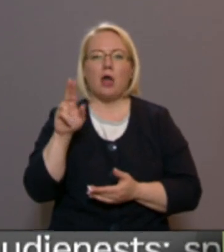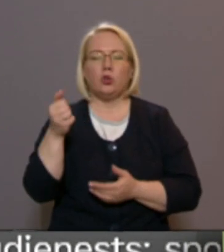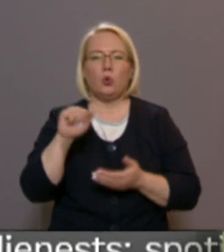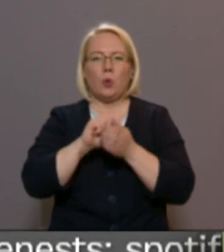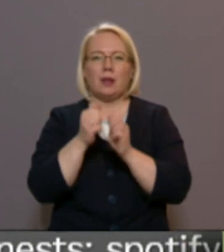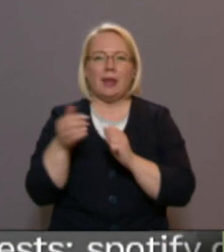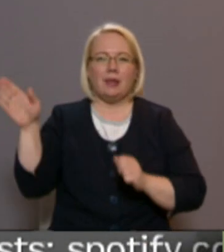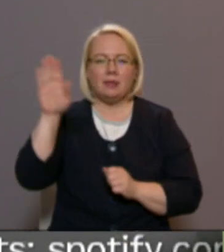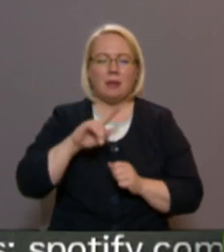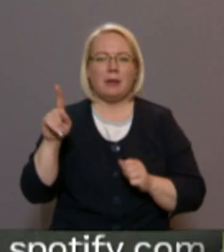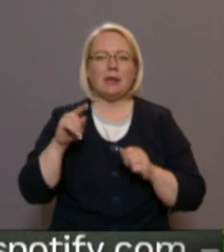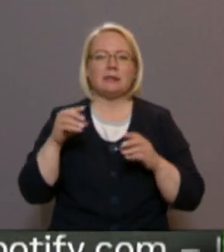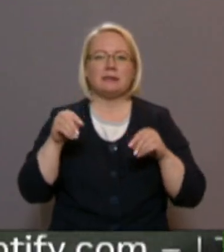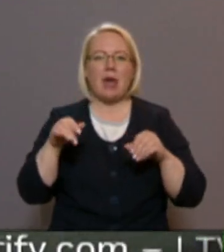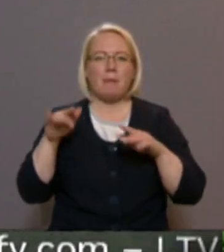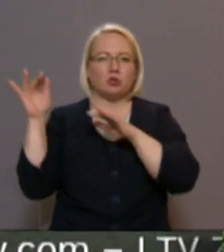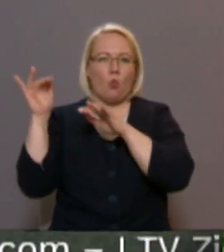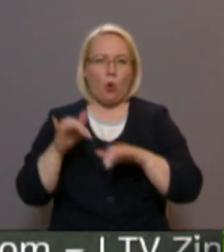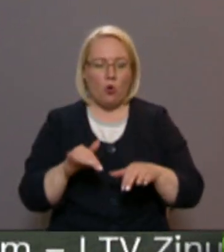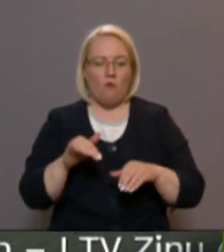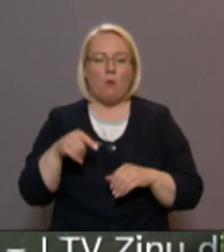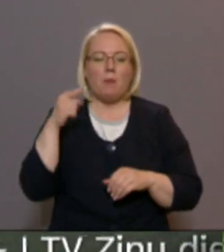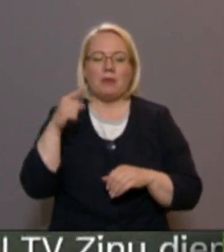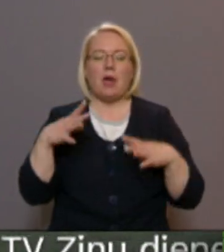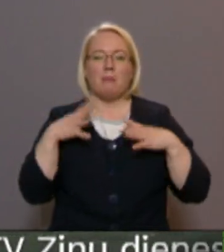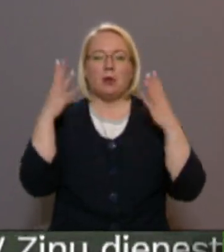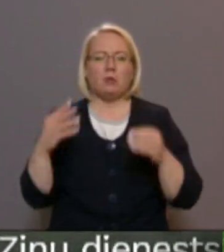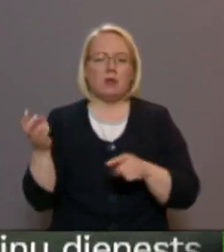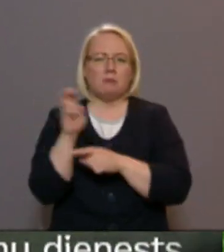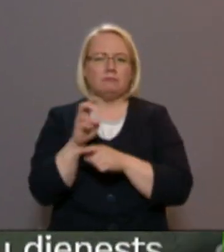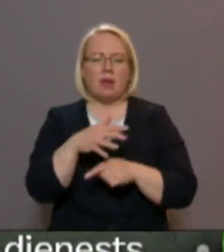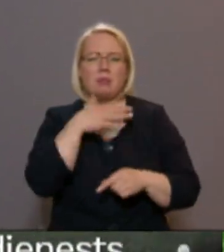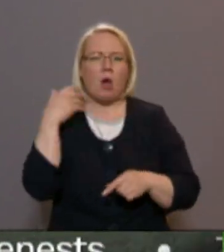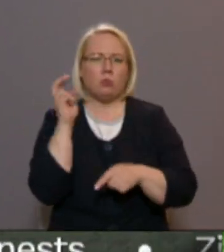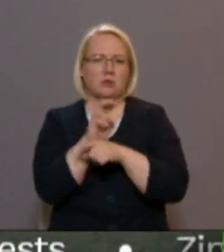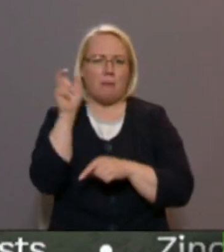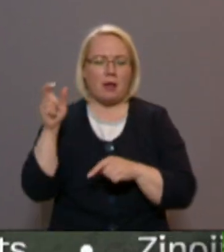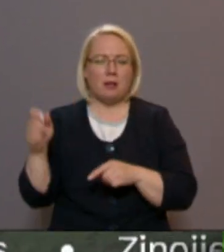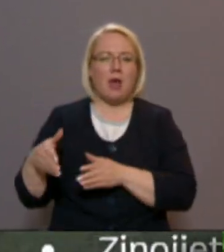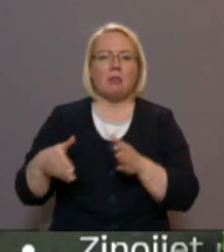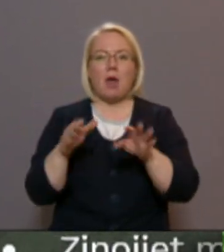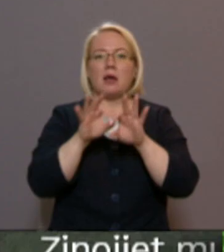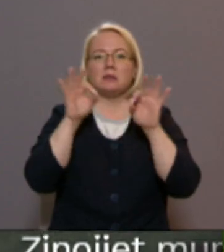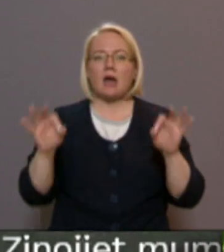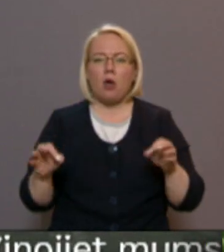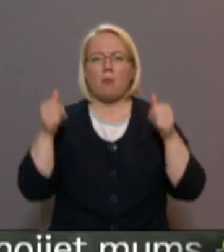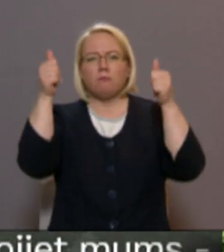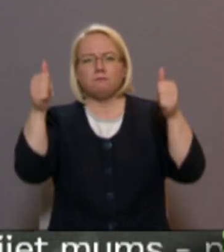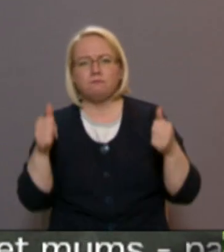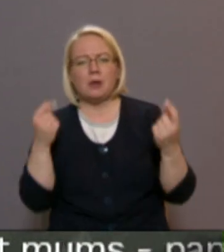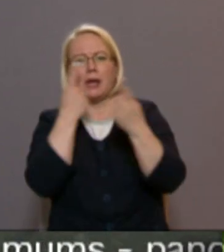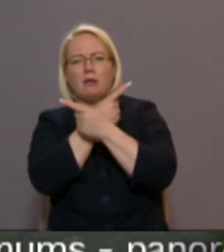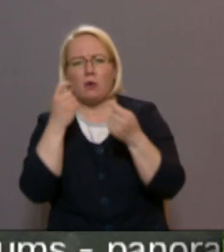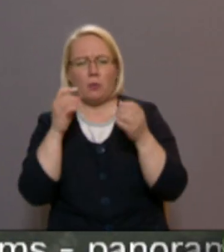izveidojušies zemes nogrūmi. Taču vēl brīvdienās, kad šeit ierodas visvairāk apmeklētāji, tā, kas sākumā nebija izvietota nekāda